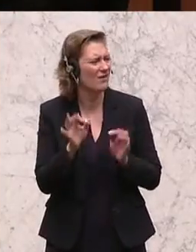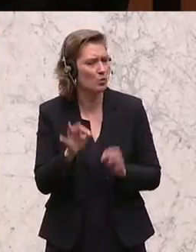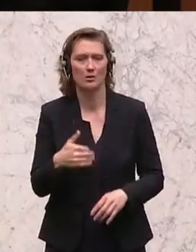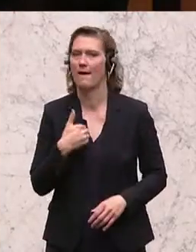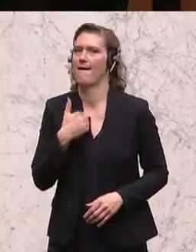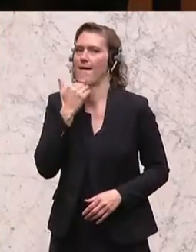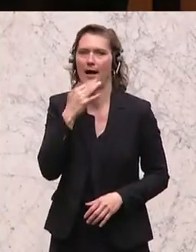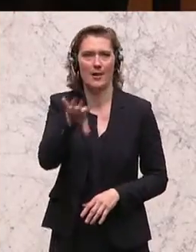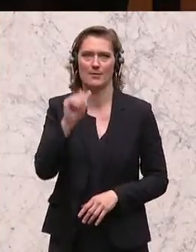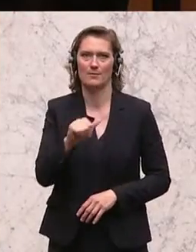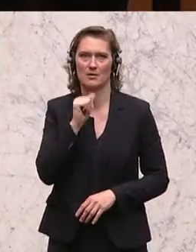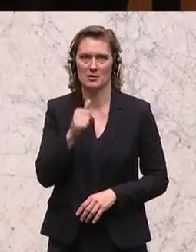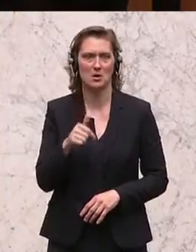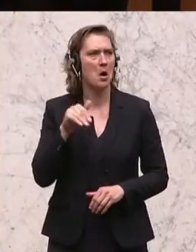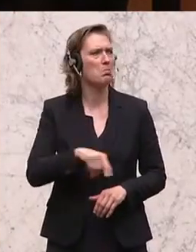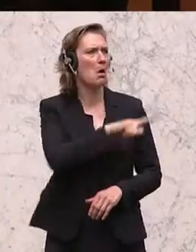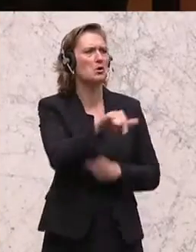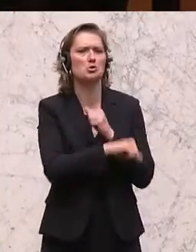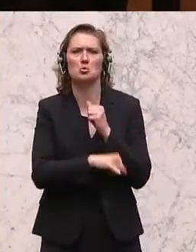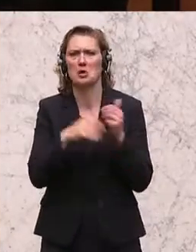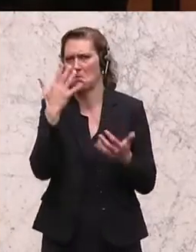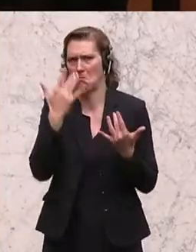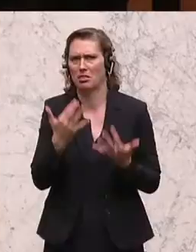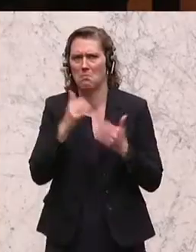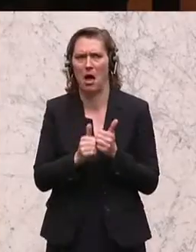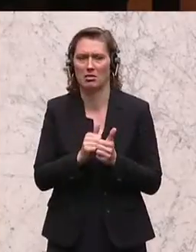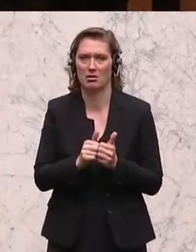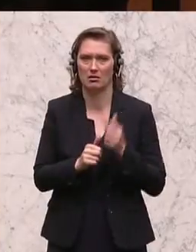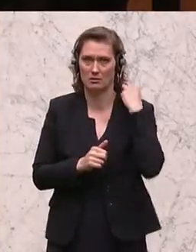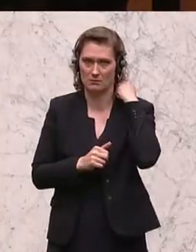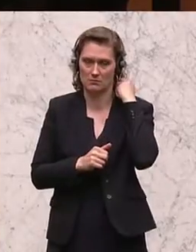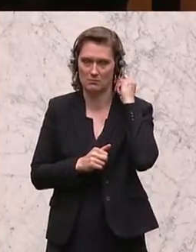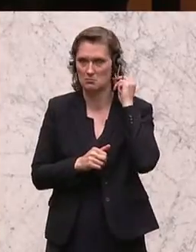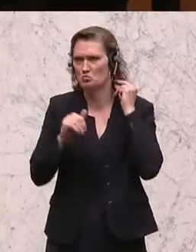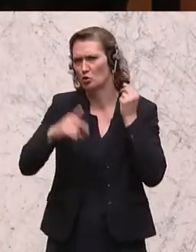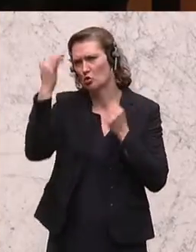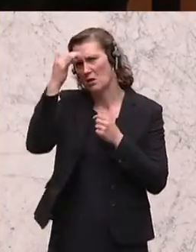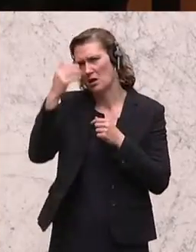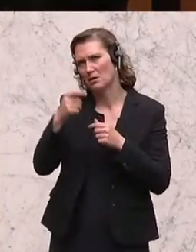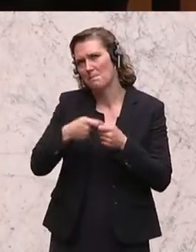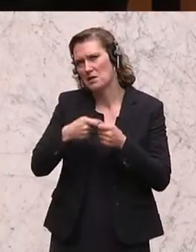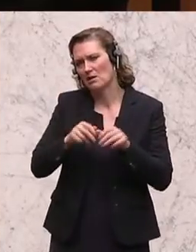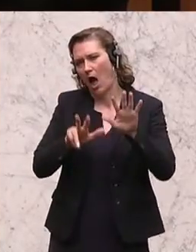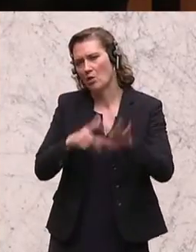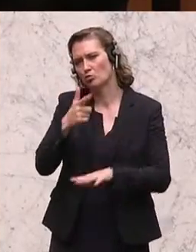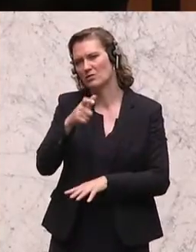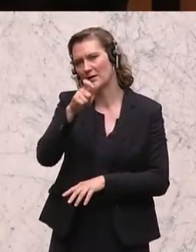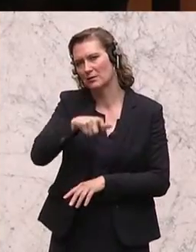was wir nicht höhere Mathematik studiert haben, um zu wissen, wenn der Hauptausschuss aus 28 Mitgliedern besteht,